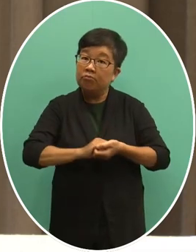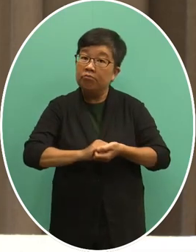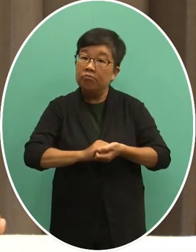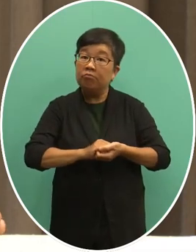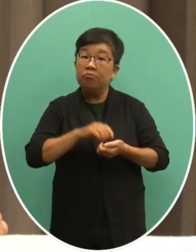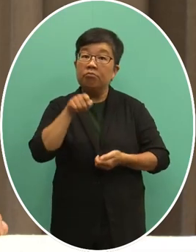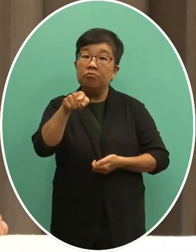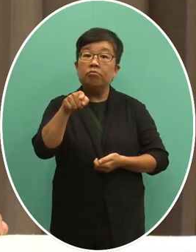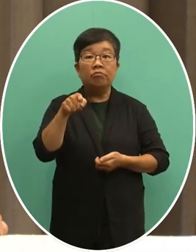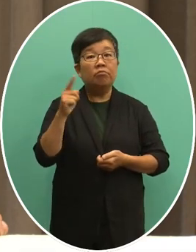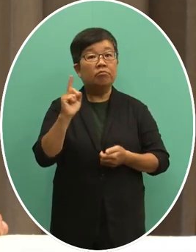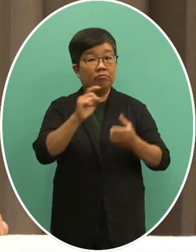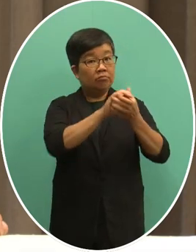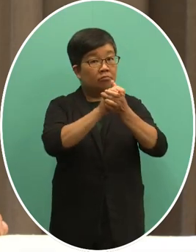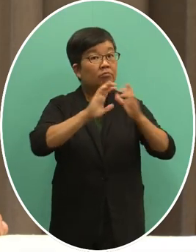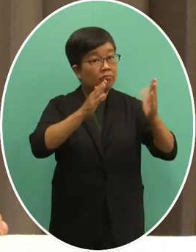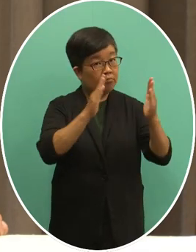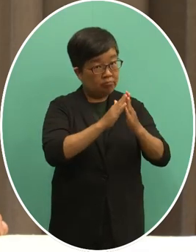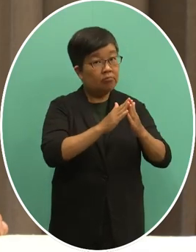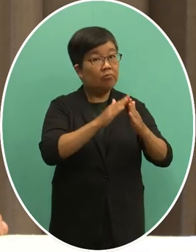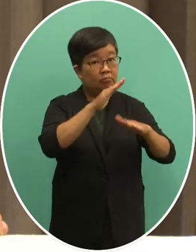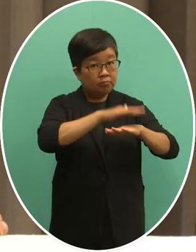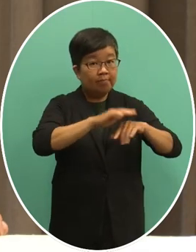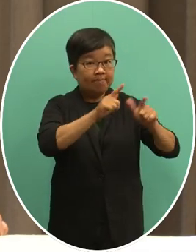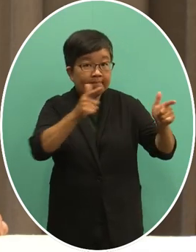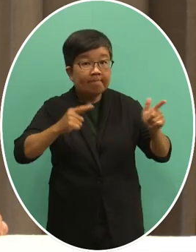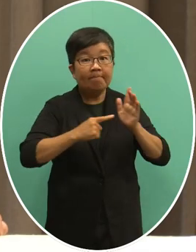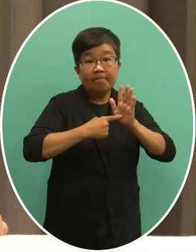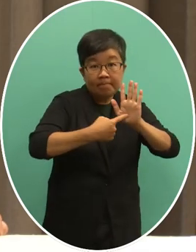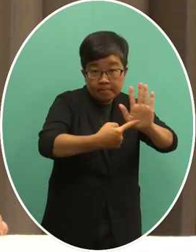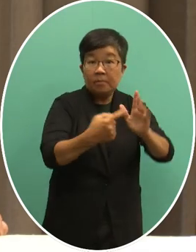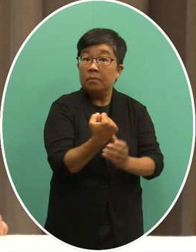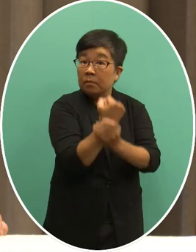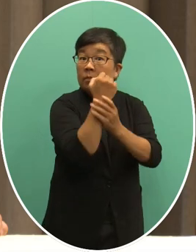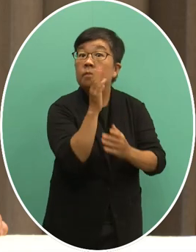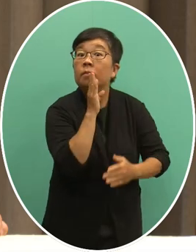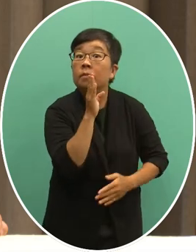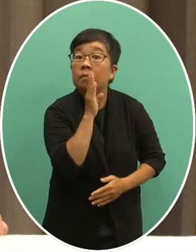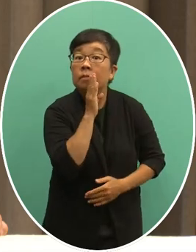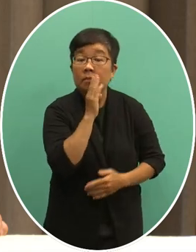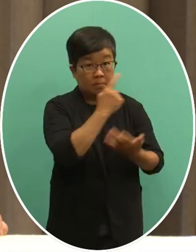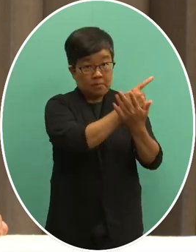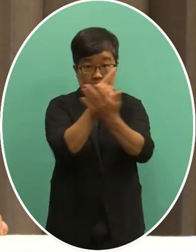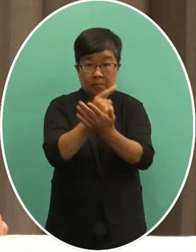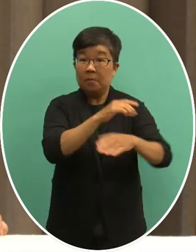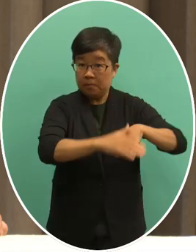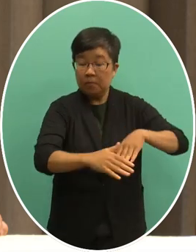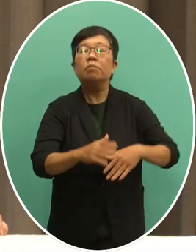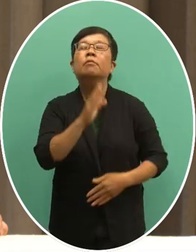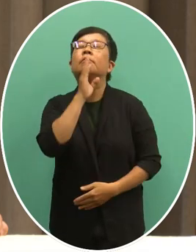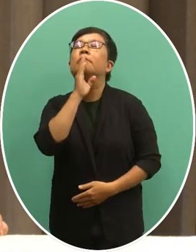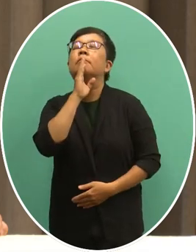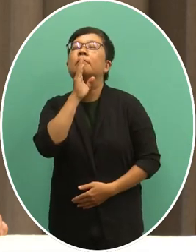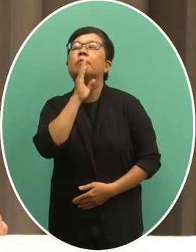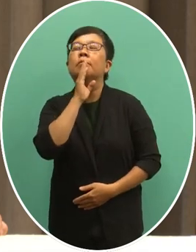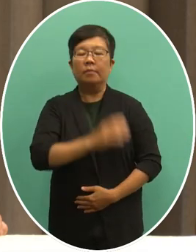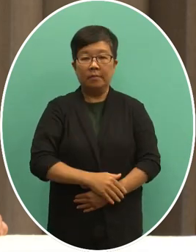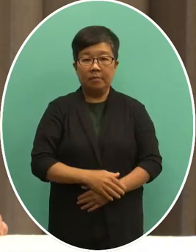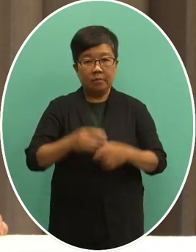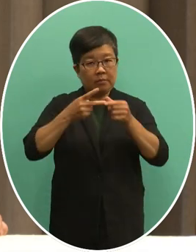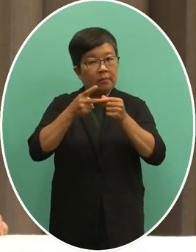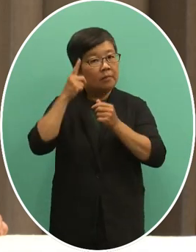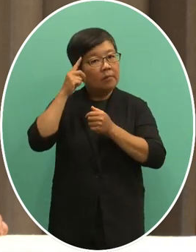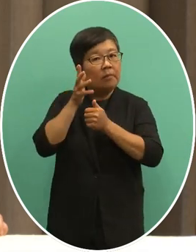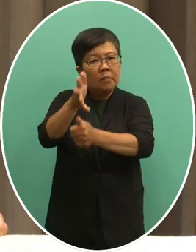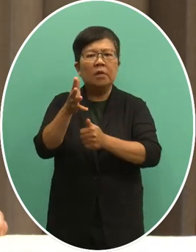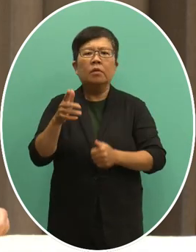廷之外12个邦交国都会以各种不同的形式来支持吗是还有另外一个第二个问题就是说因为我们看到那个